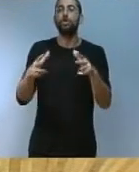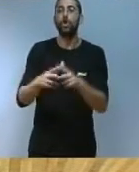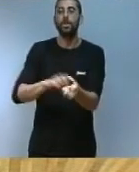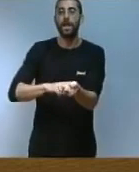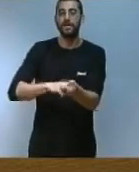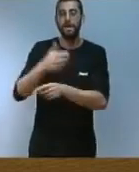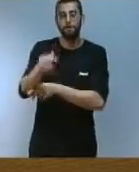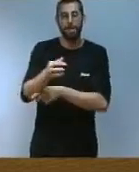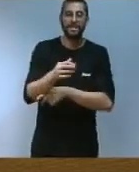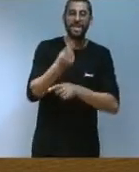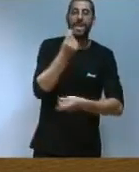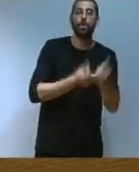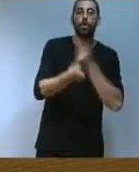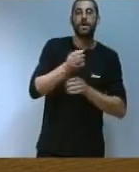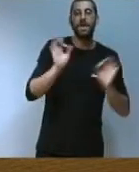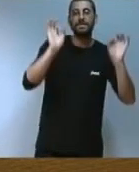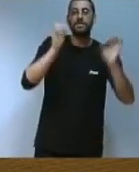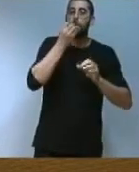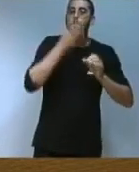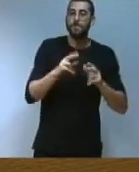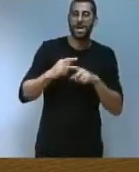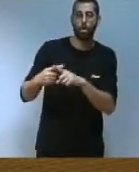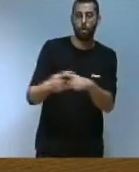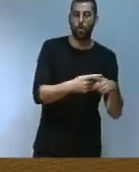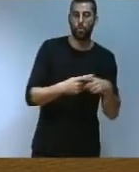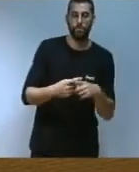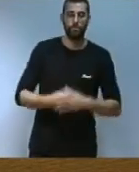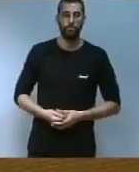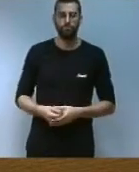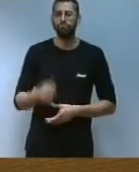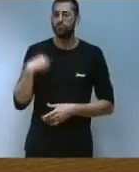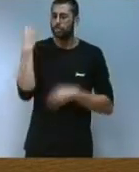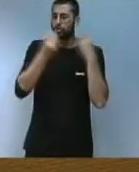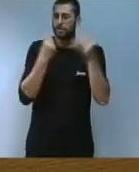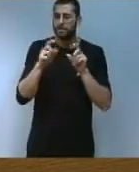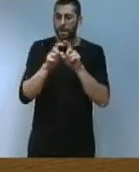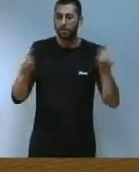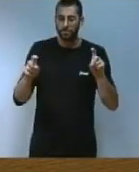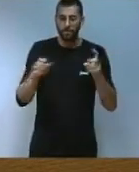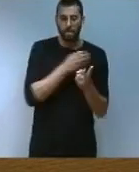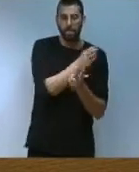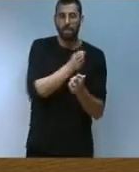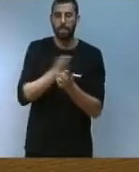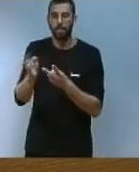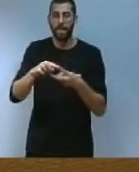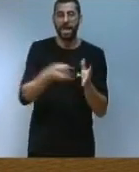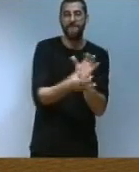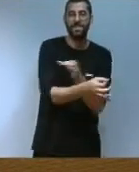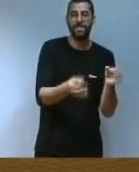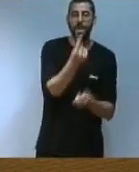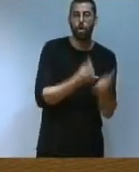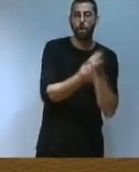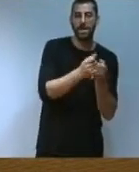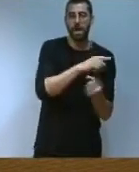comú senyories nosaltres entenem que les empreses han de conjugar dos vectors eficiència econòmica